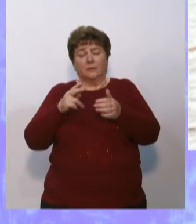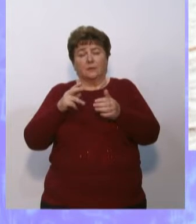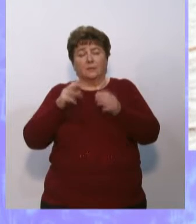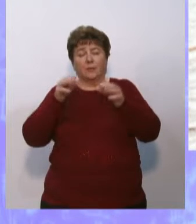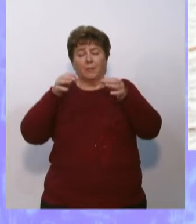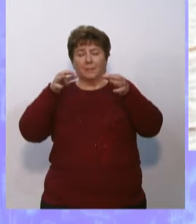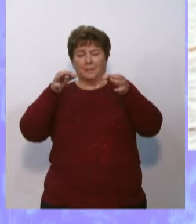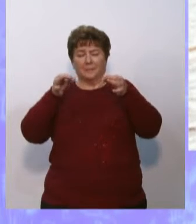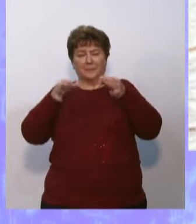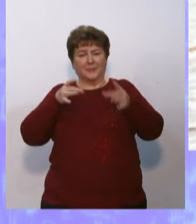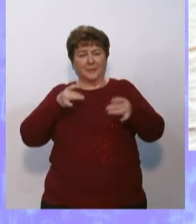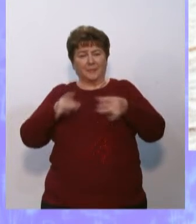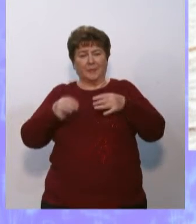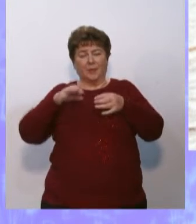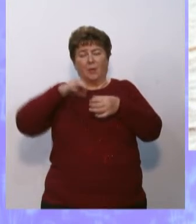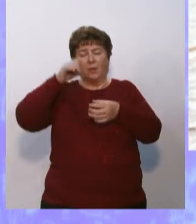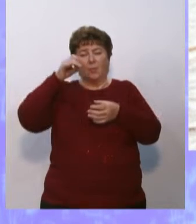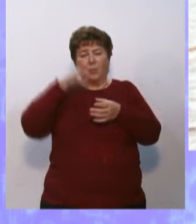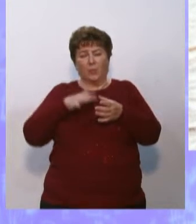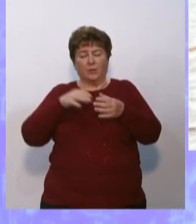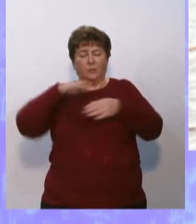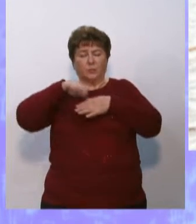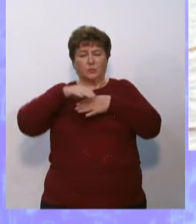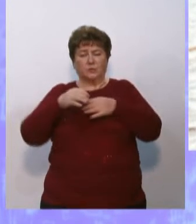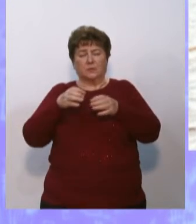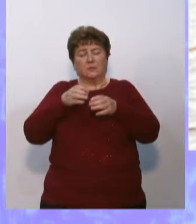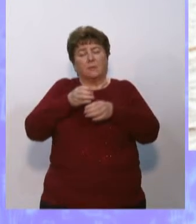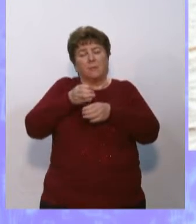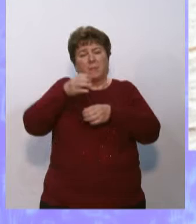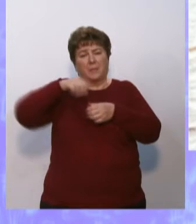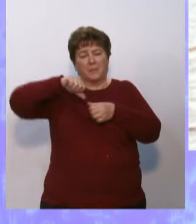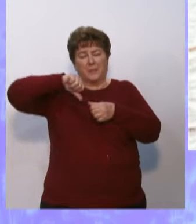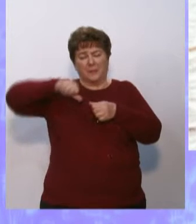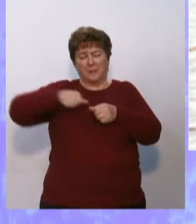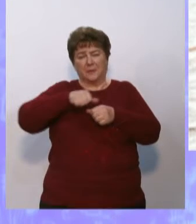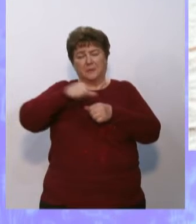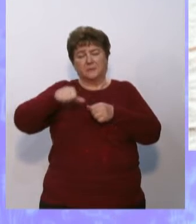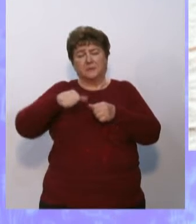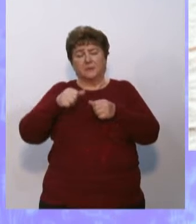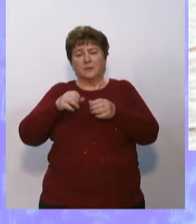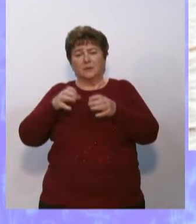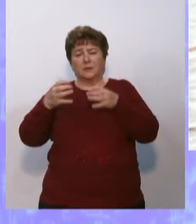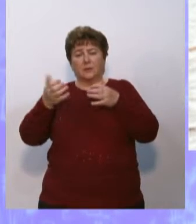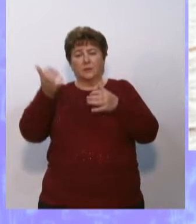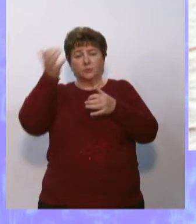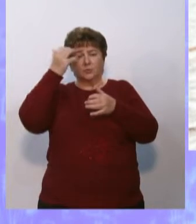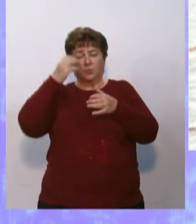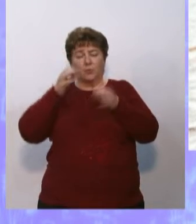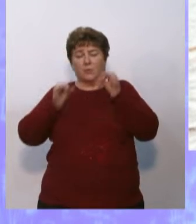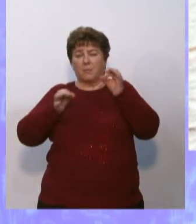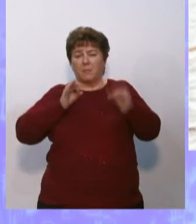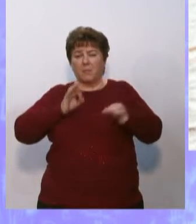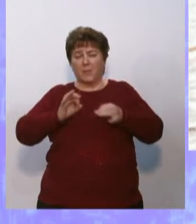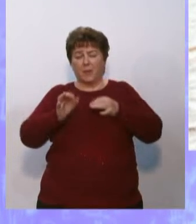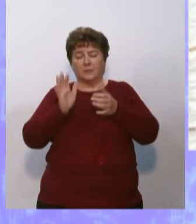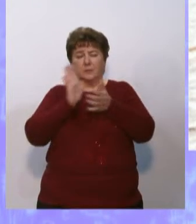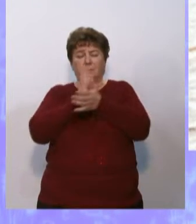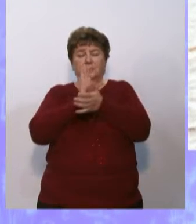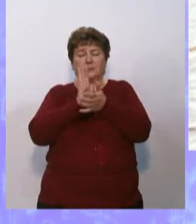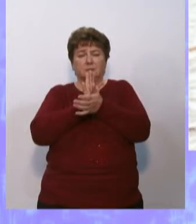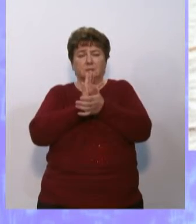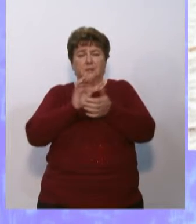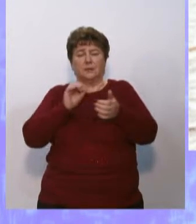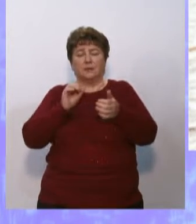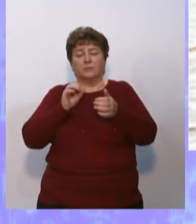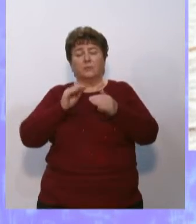изделия из нейлона, пустые бутылки, консервные банки. Черные пятна мазута загрязняли поверхность